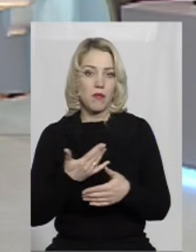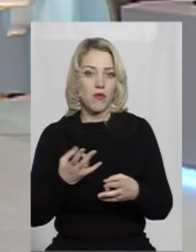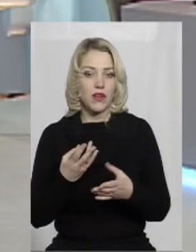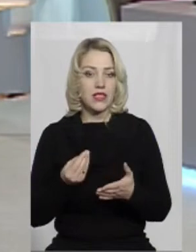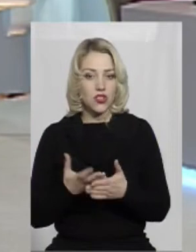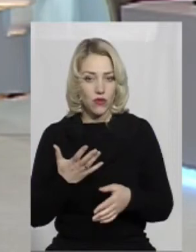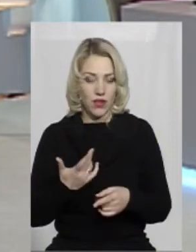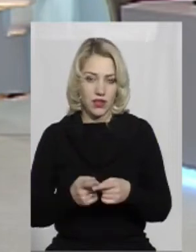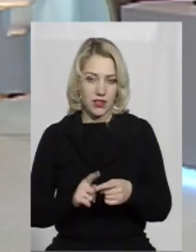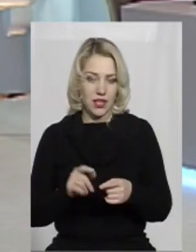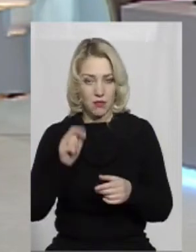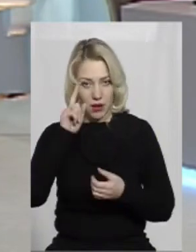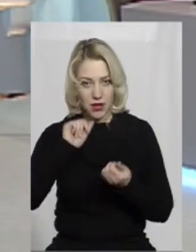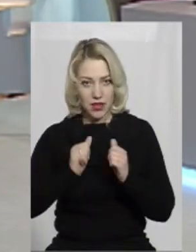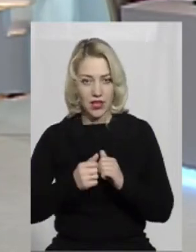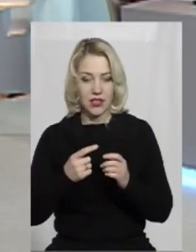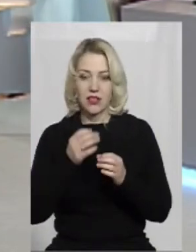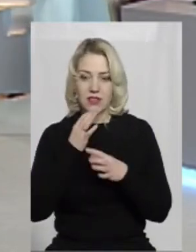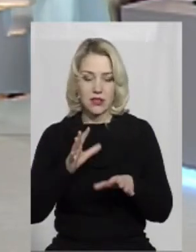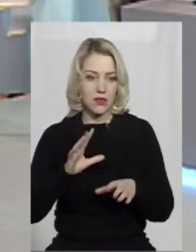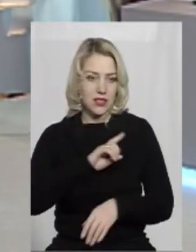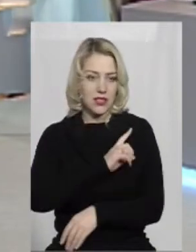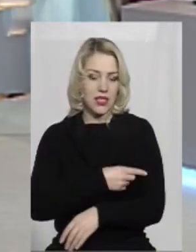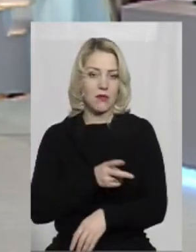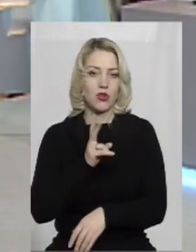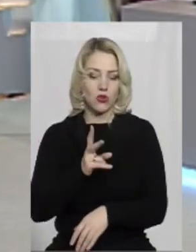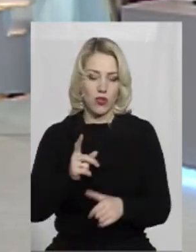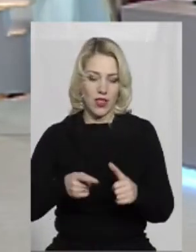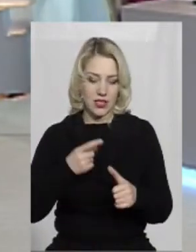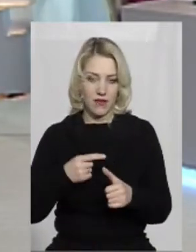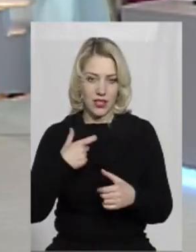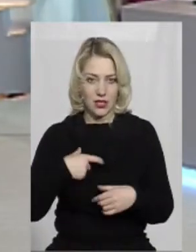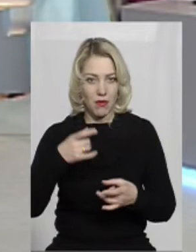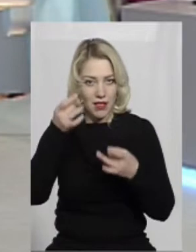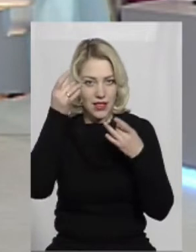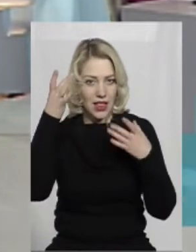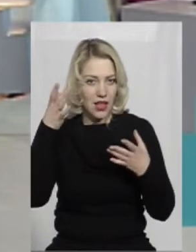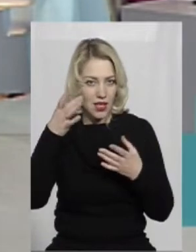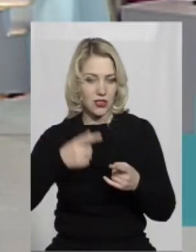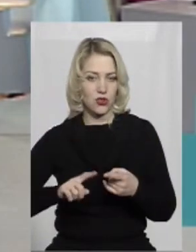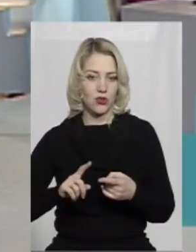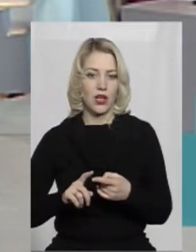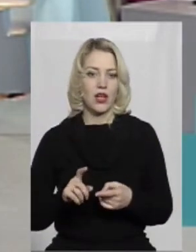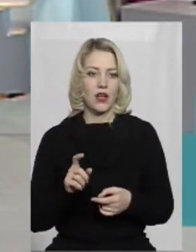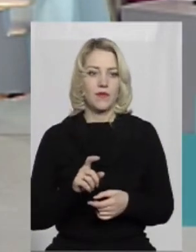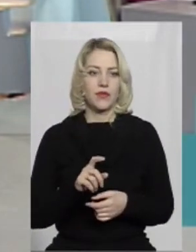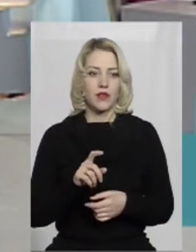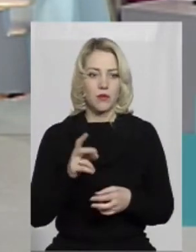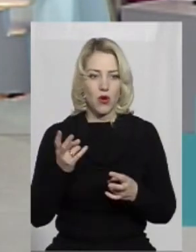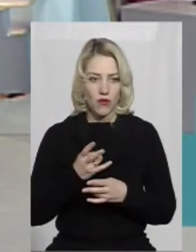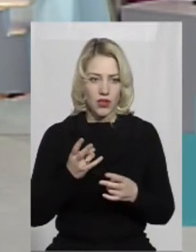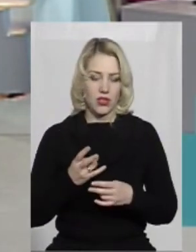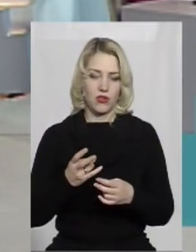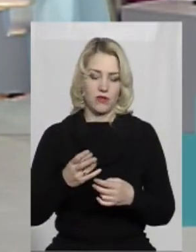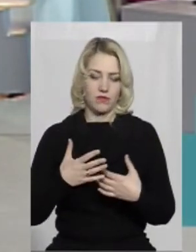цінувати, пам'ятати і всілякими силами ті, хто називають себе інтелігенцією, людьми з вищою освітою, принаймні, мусять